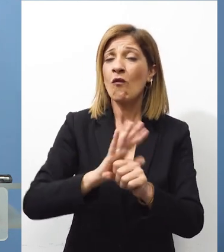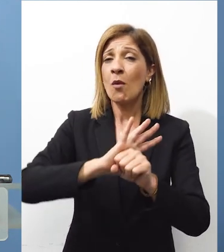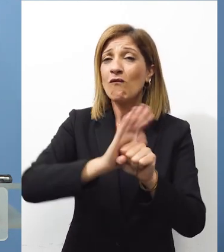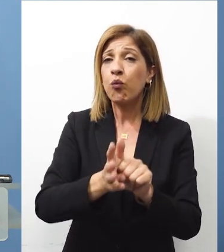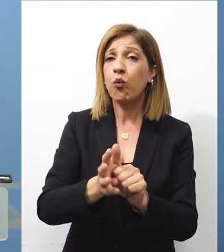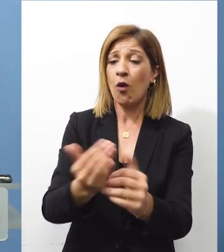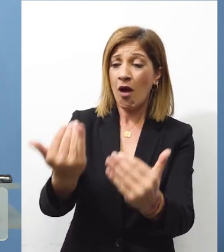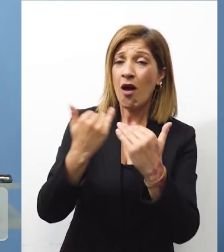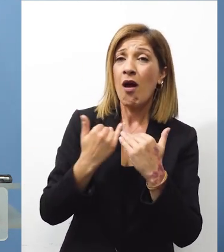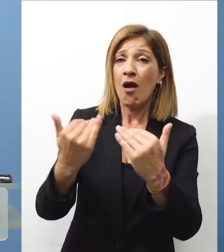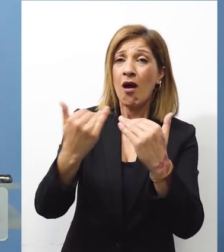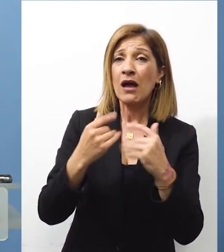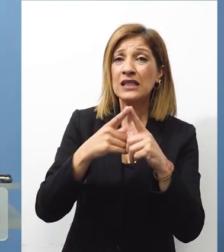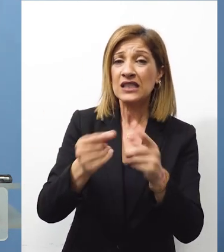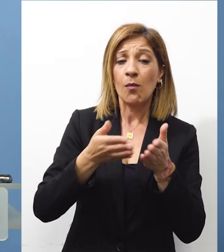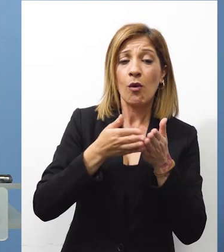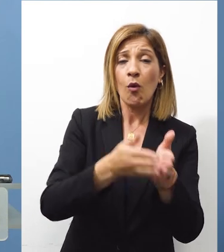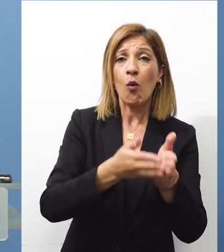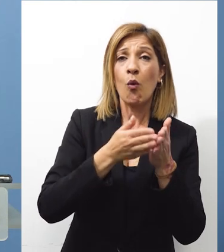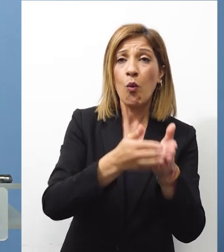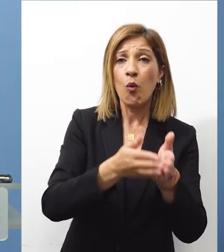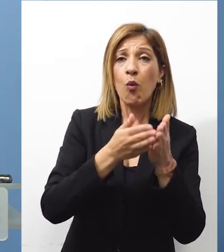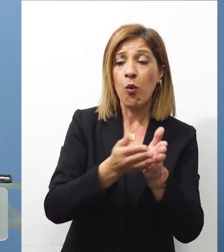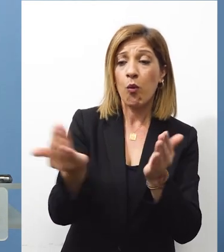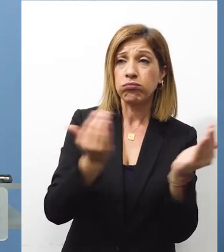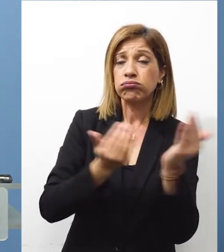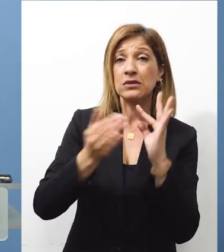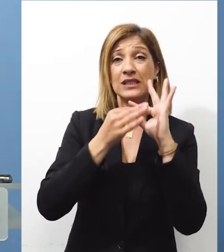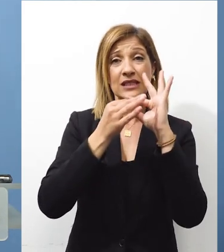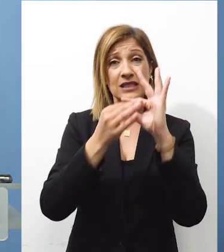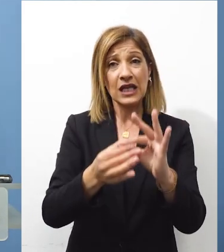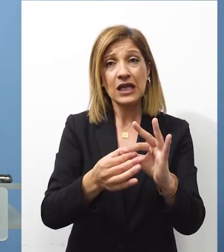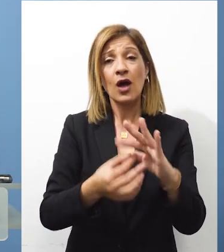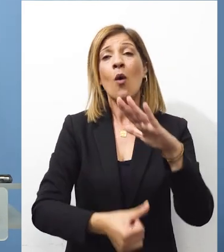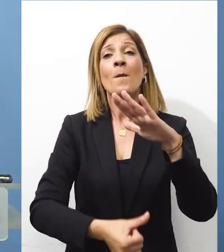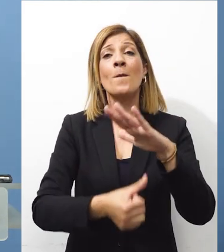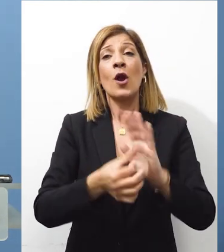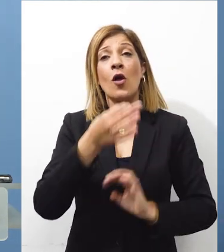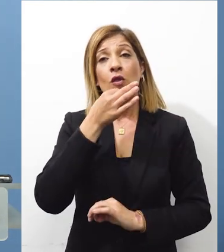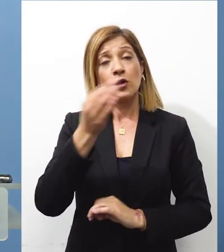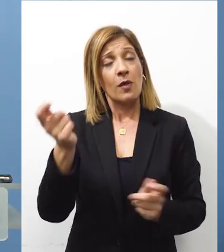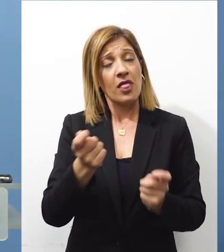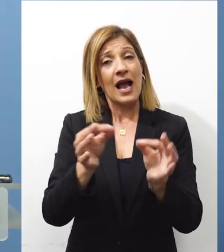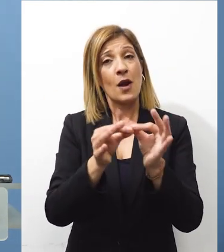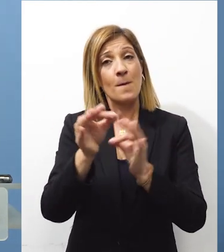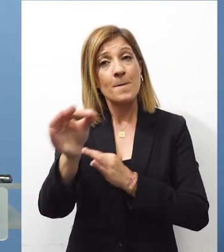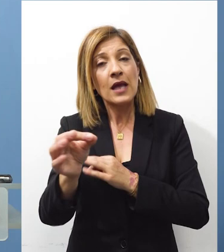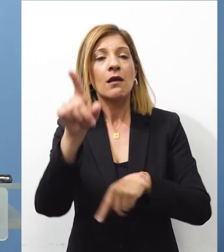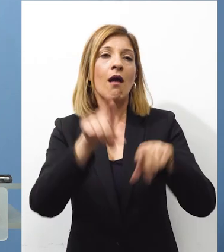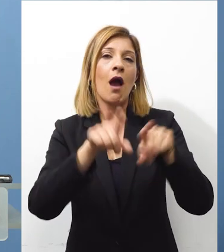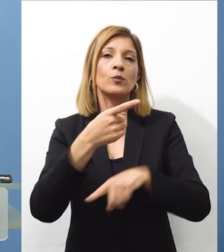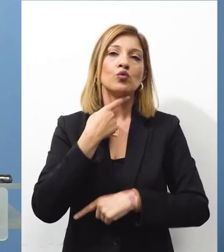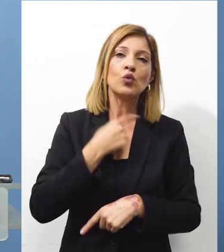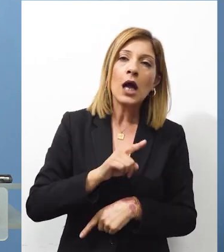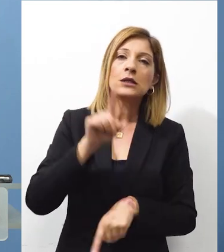βοήθειας, είπε ο Υπουργός Σωτερικών. Ο Πρόεδρος είχε πει ότι θα λυθεί μέτρα μου μπορεί να αρέσουν, μπορεί και να μην